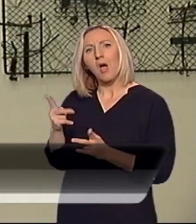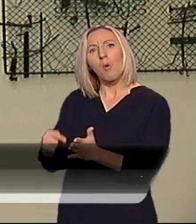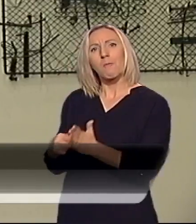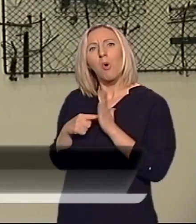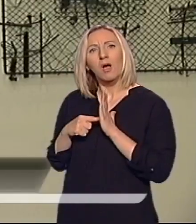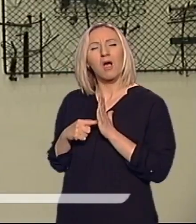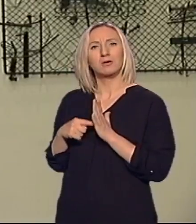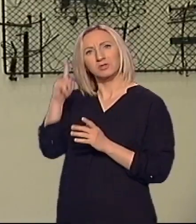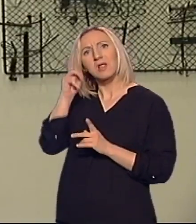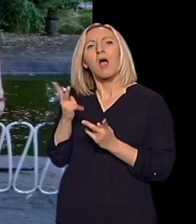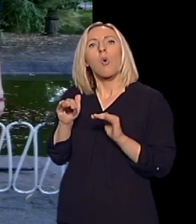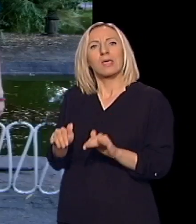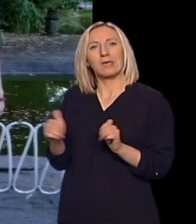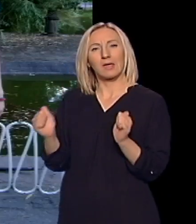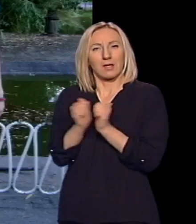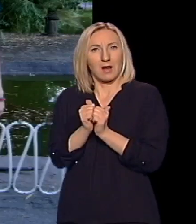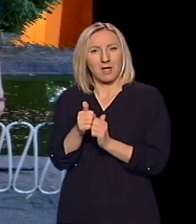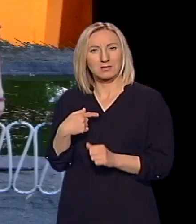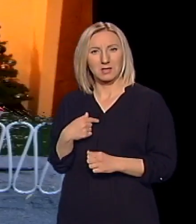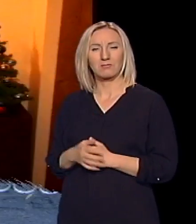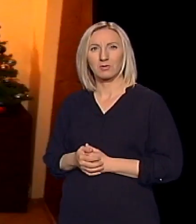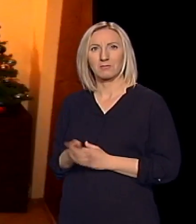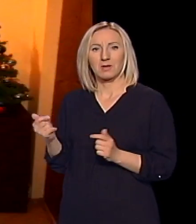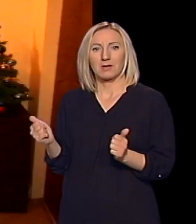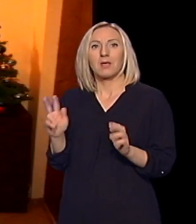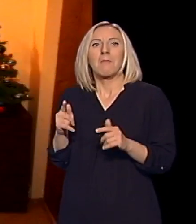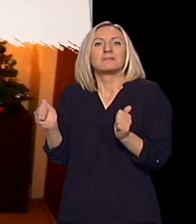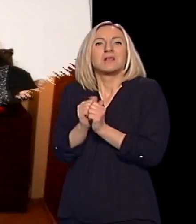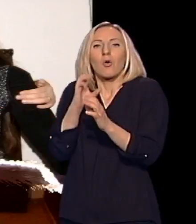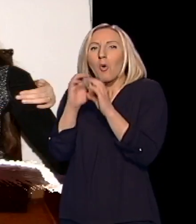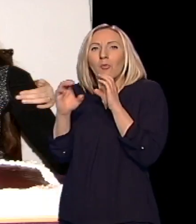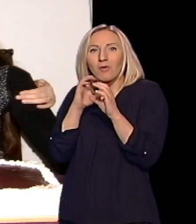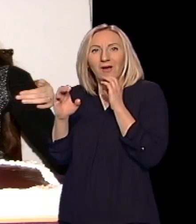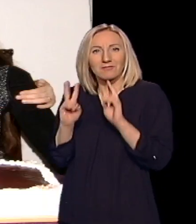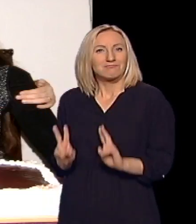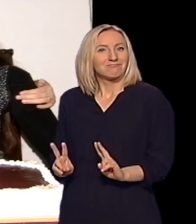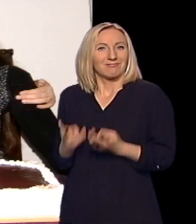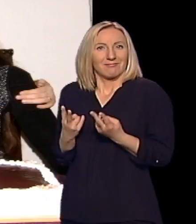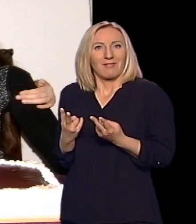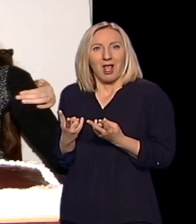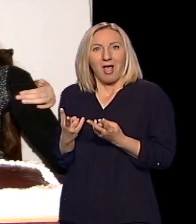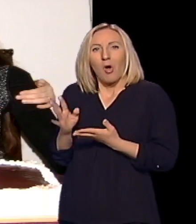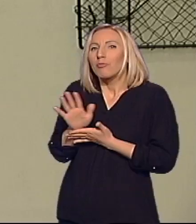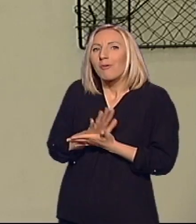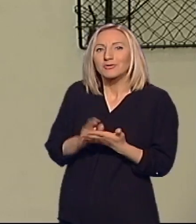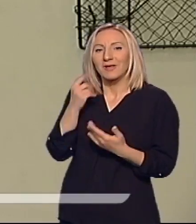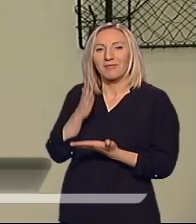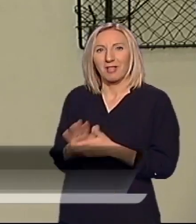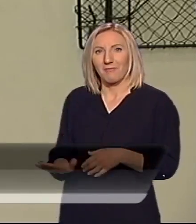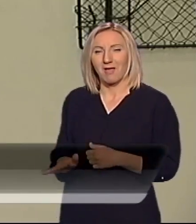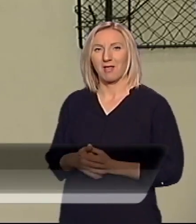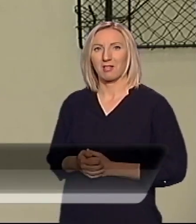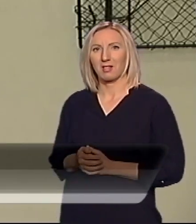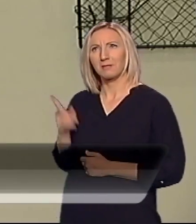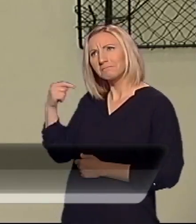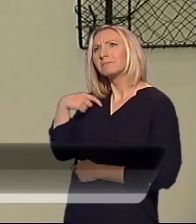i da se igra sa mnom. Nekako pronašla smo zajedničku neku komunikaciju što se tiče toga od samog početka. Mada sam se nekad